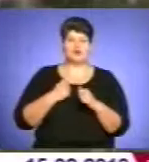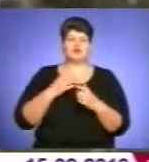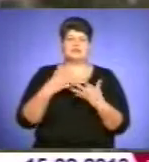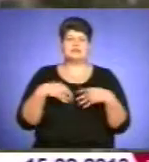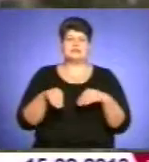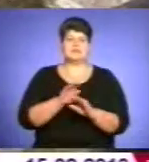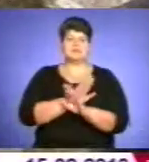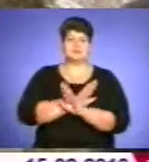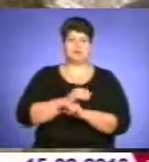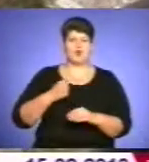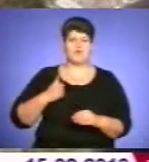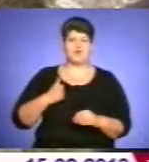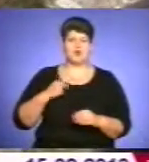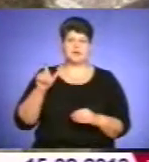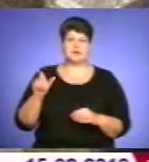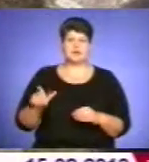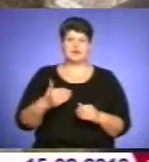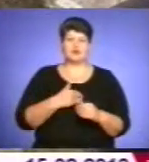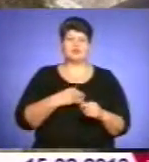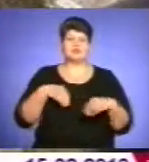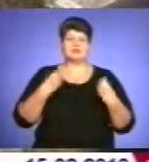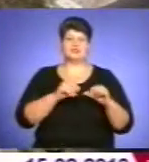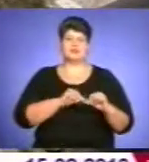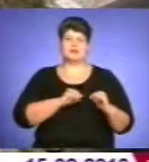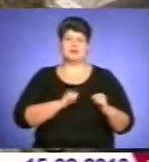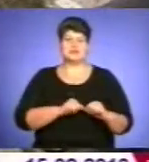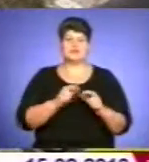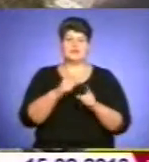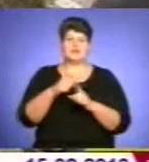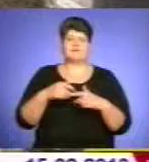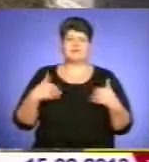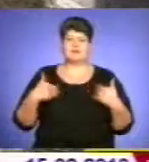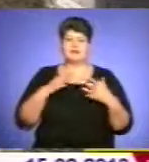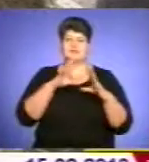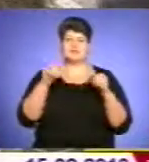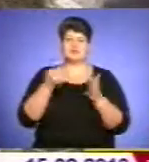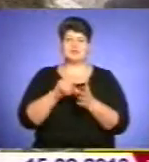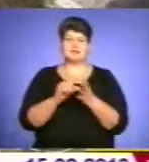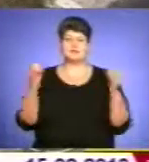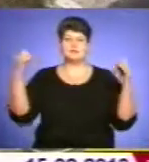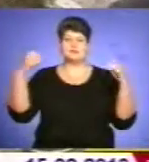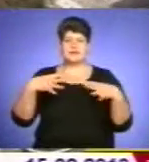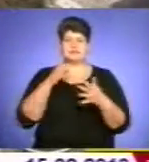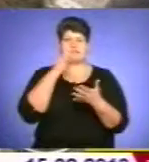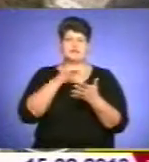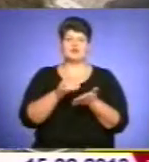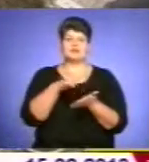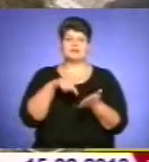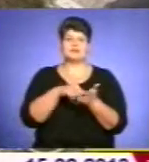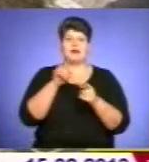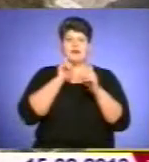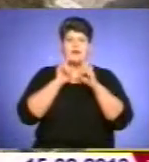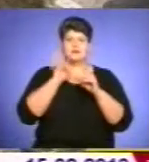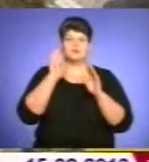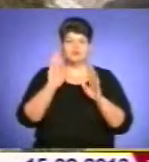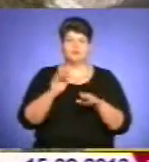загиблого воїна. Я хочу передати сьогодні щире слово вітання всім учасникам зібрання, сказати, що міська рада і надалі буде продовжити добру